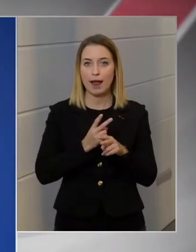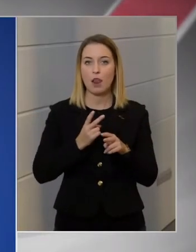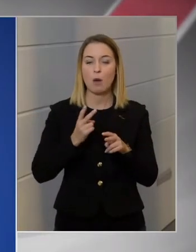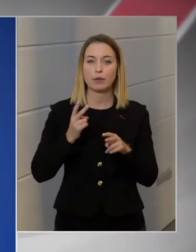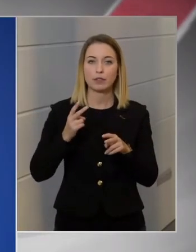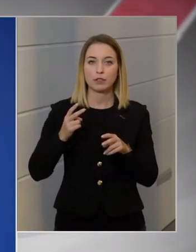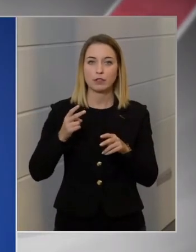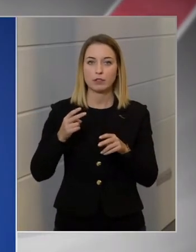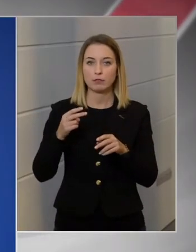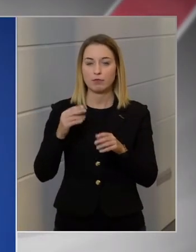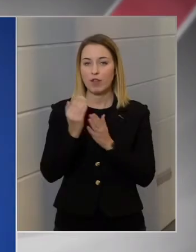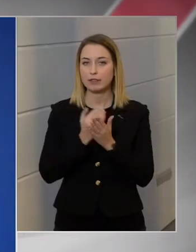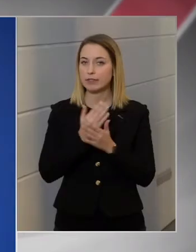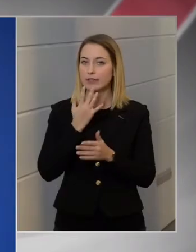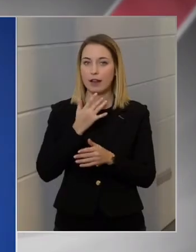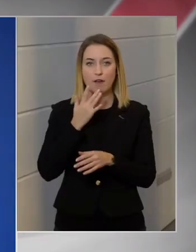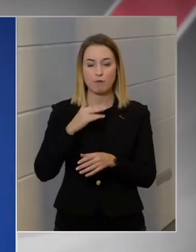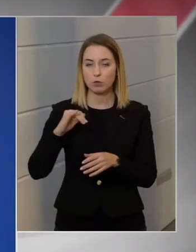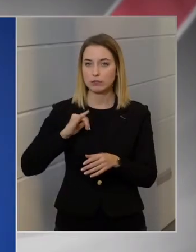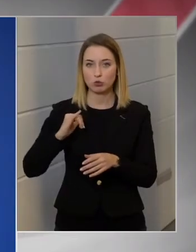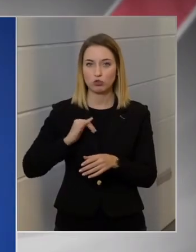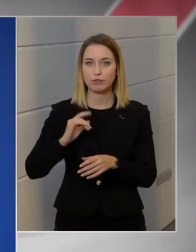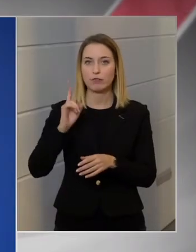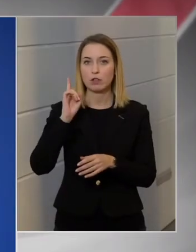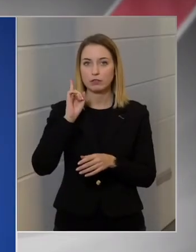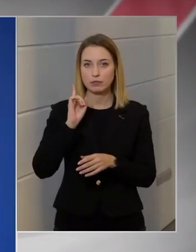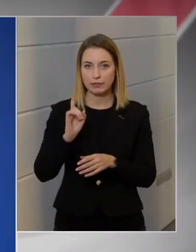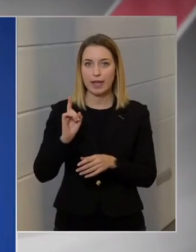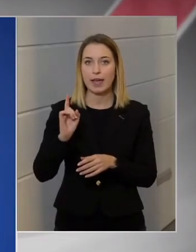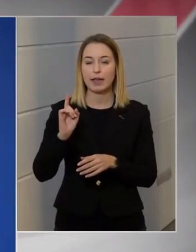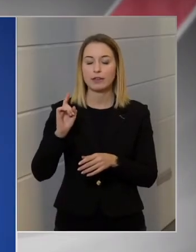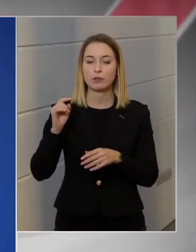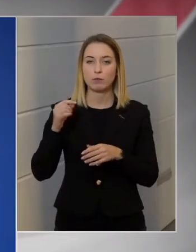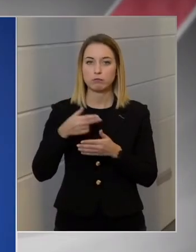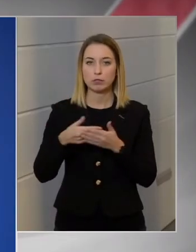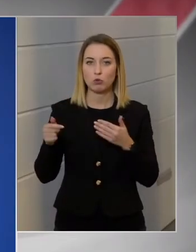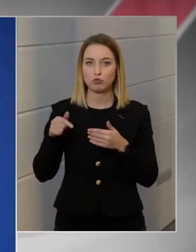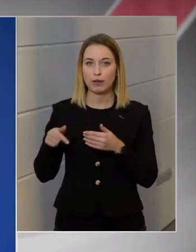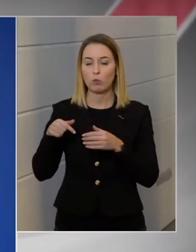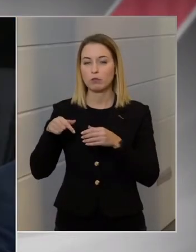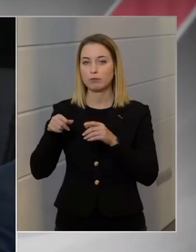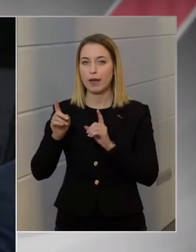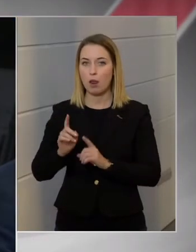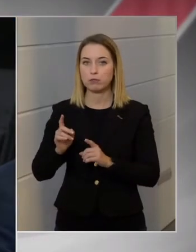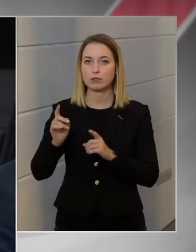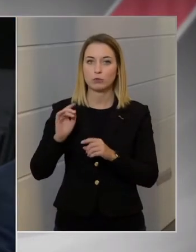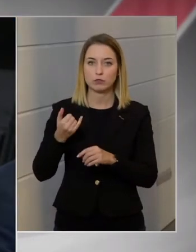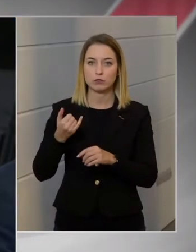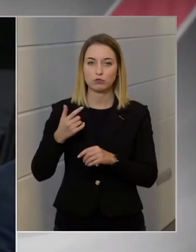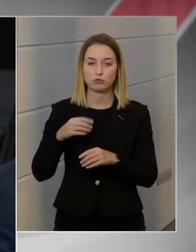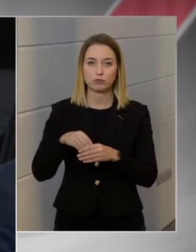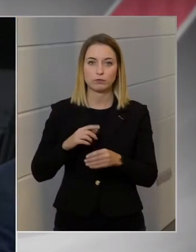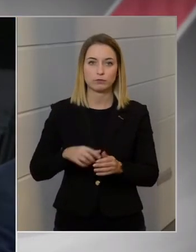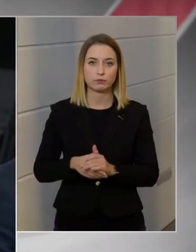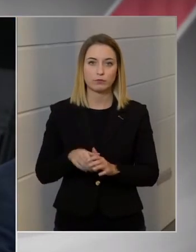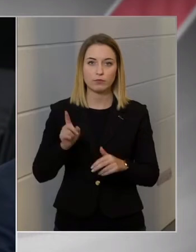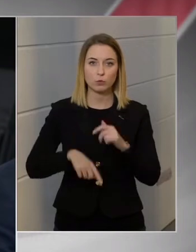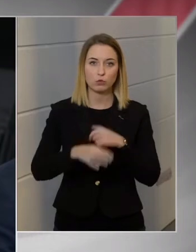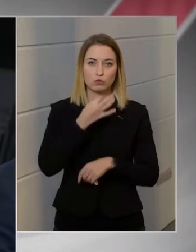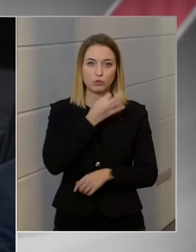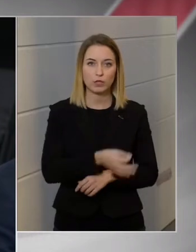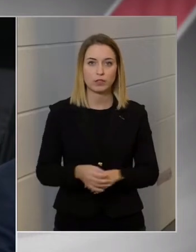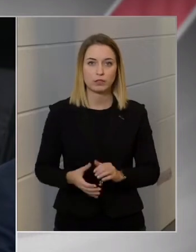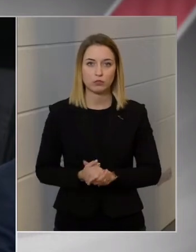biztosítottak, de benne van egyébként az XIT Bíróságon tett megállapítások sora is. Értem, és egy utolsó kérdés.